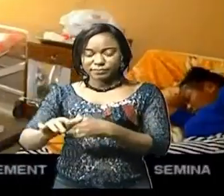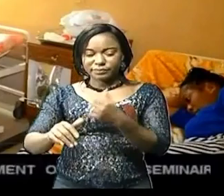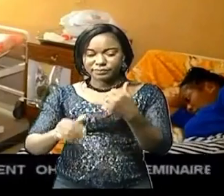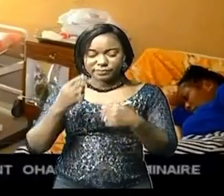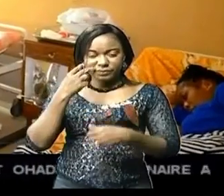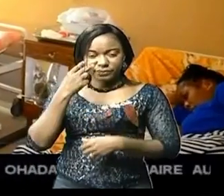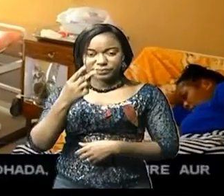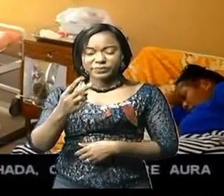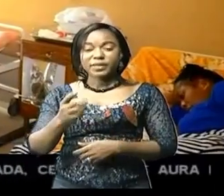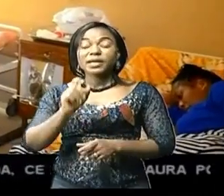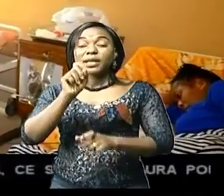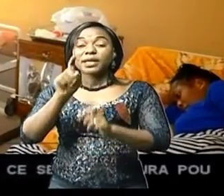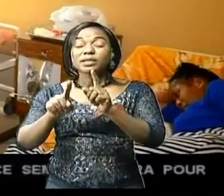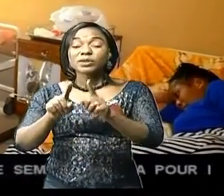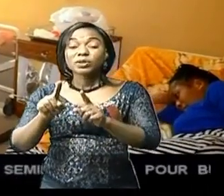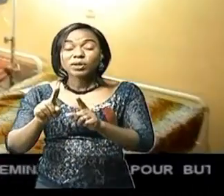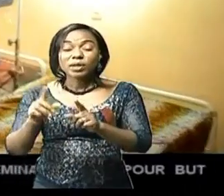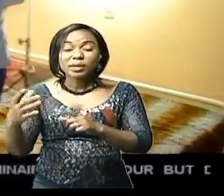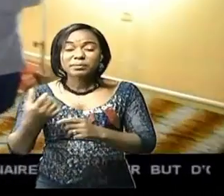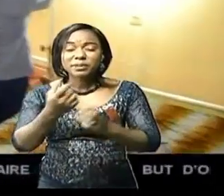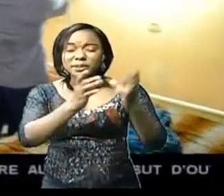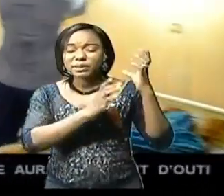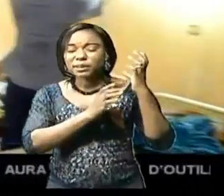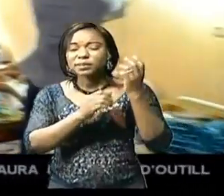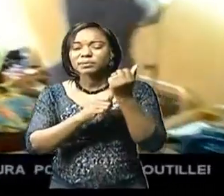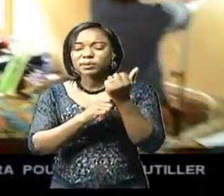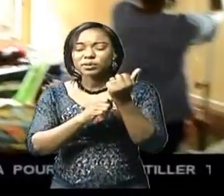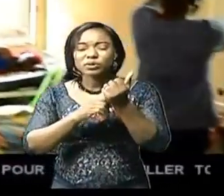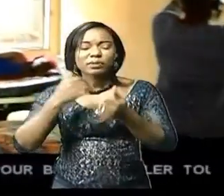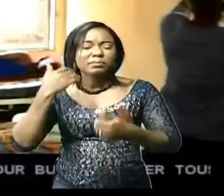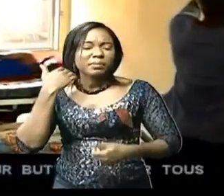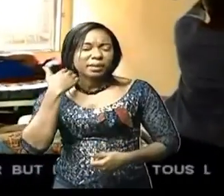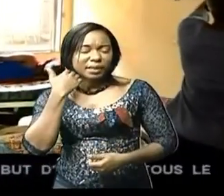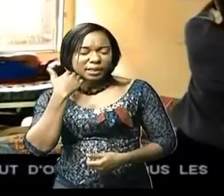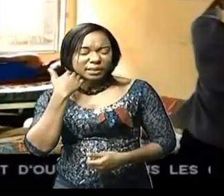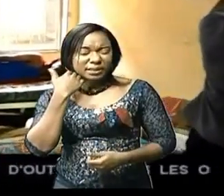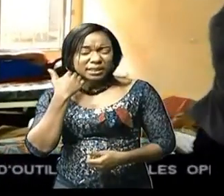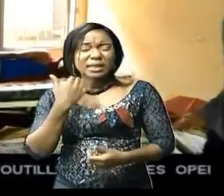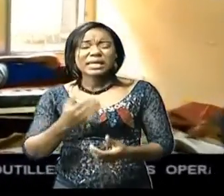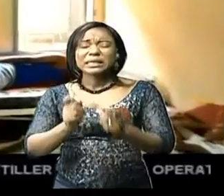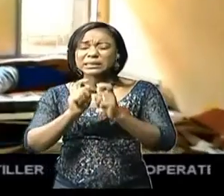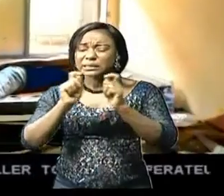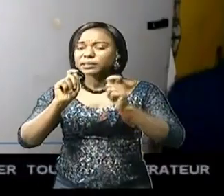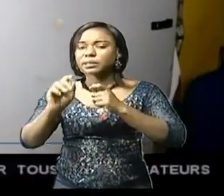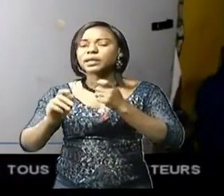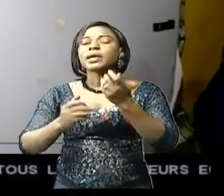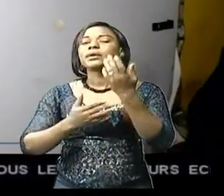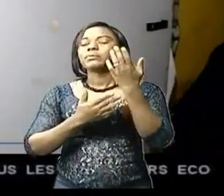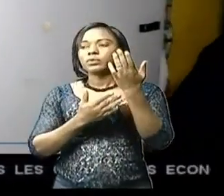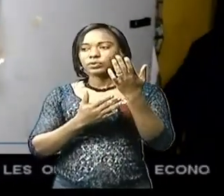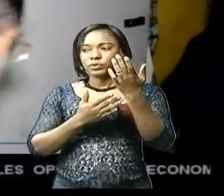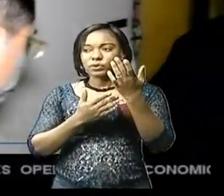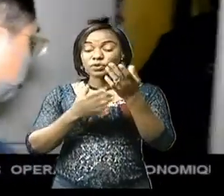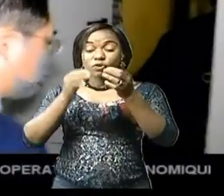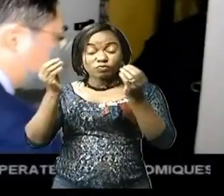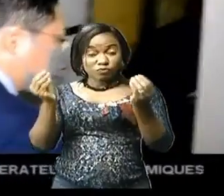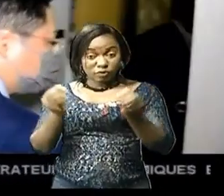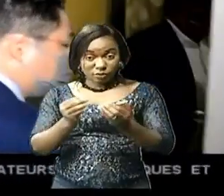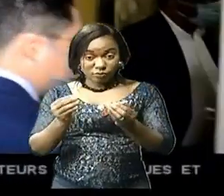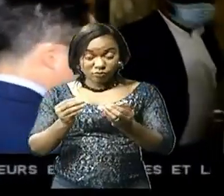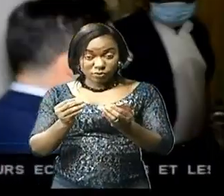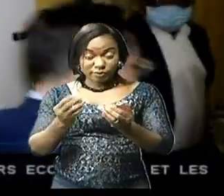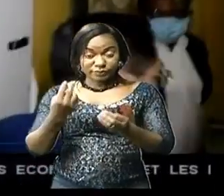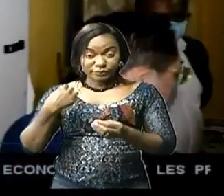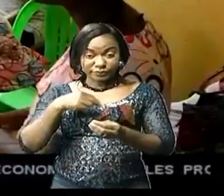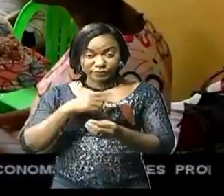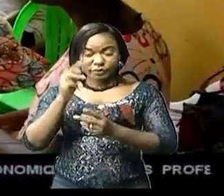La question de la prise en charge des malades préoccupe les autorités gouvernementales, politiques et autres acteurs sociaux. C'est dans ce cadre qu'il faut inscrire